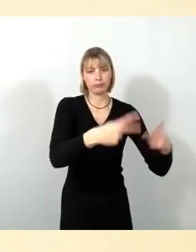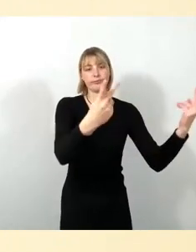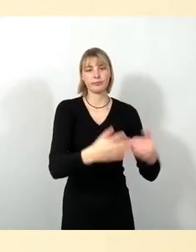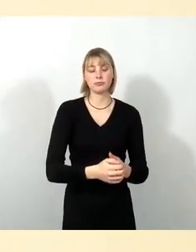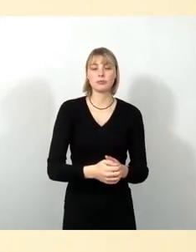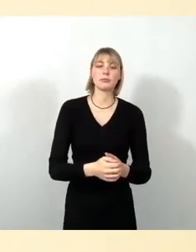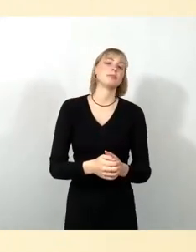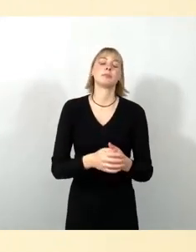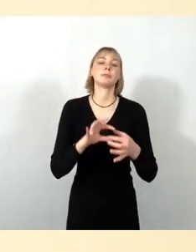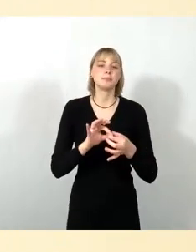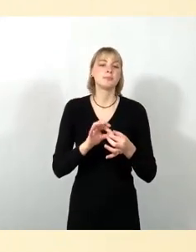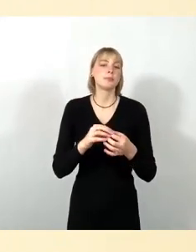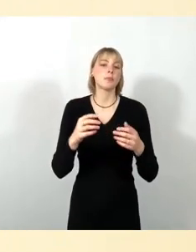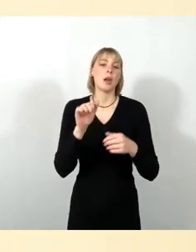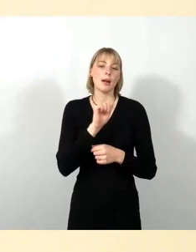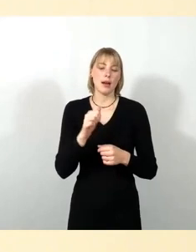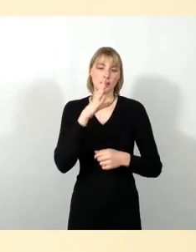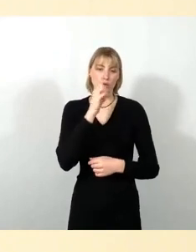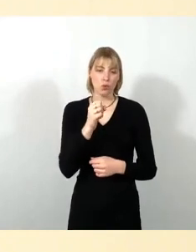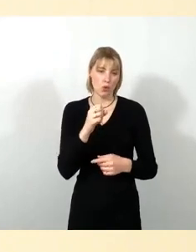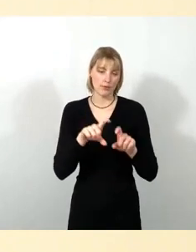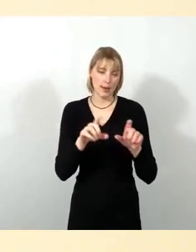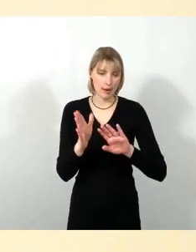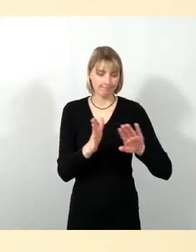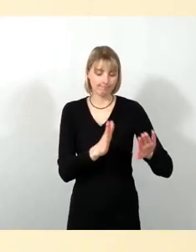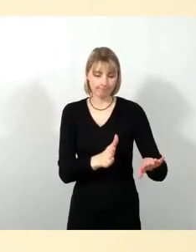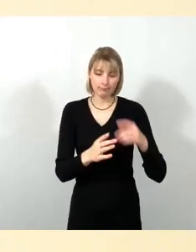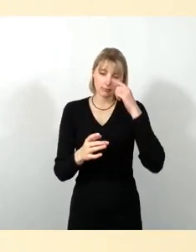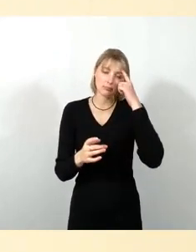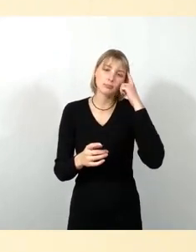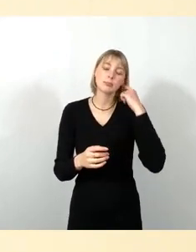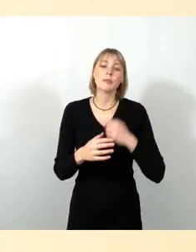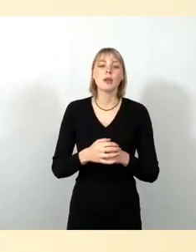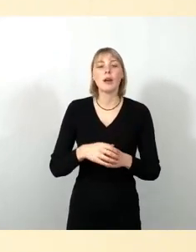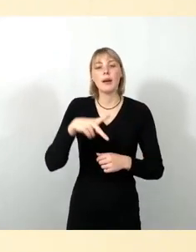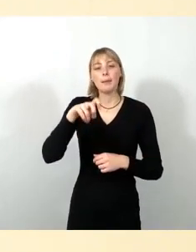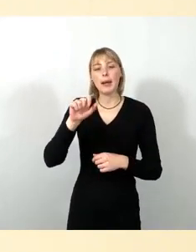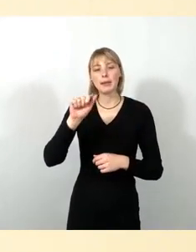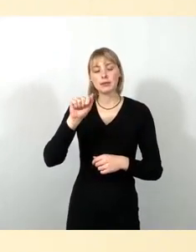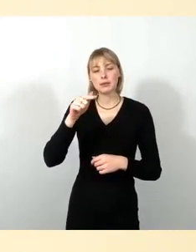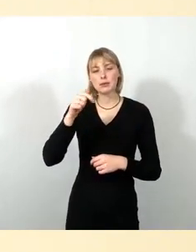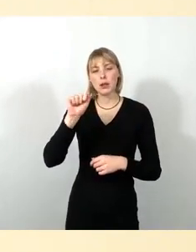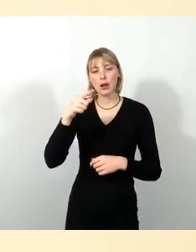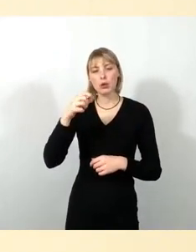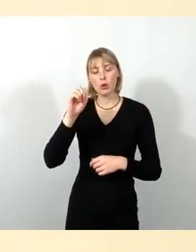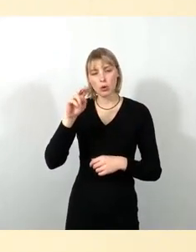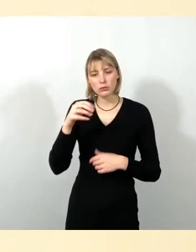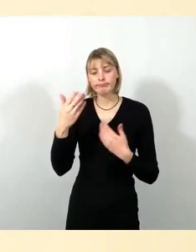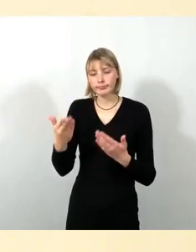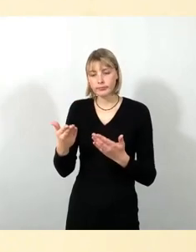mich gerne noch auf die anderen Fragen eingehen, die geäußert wurden. Beim Pentakon ist es so, der Kulturausschuss weiß das, dort ist eine